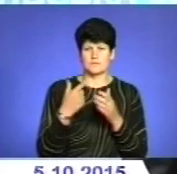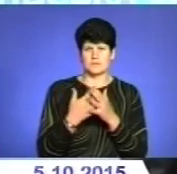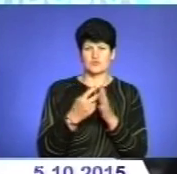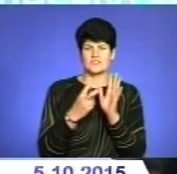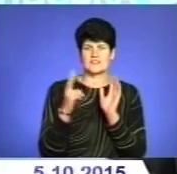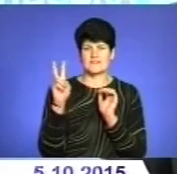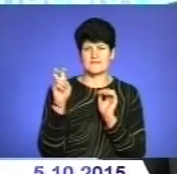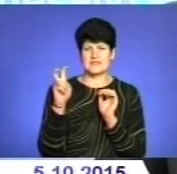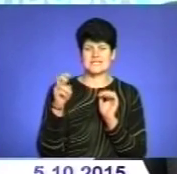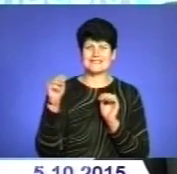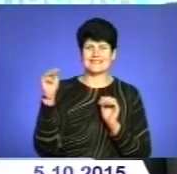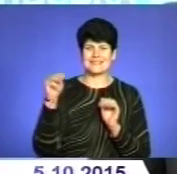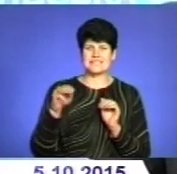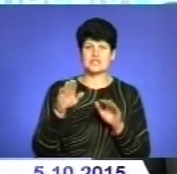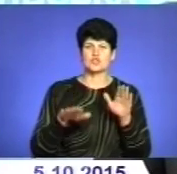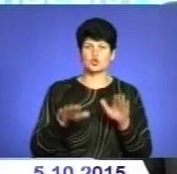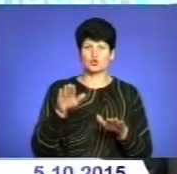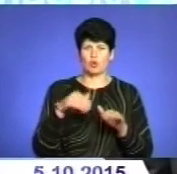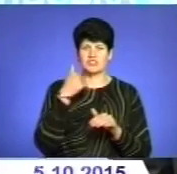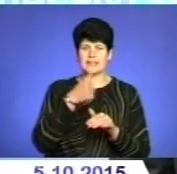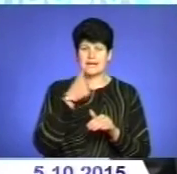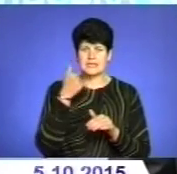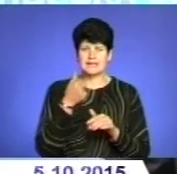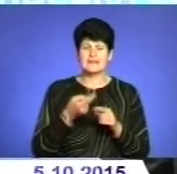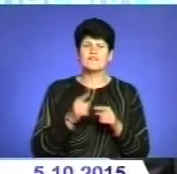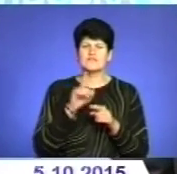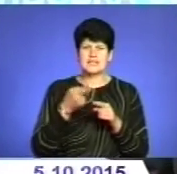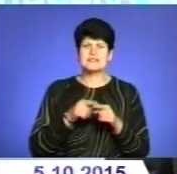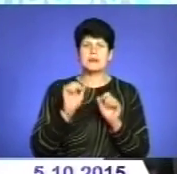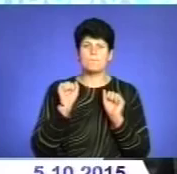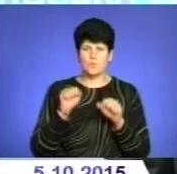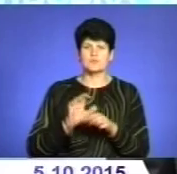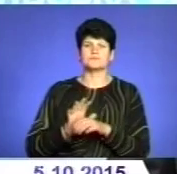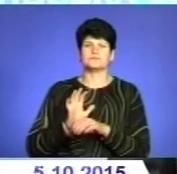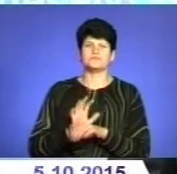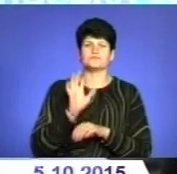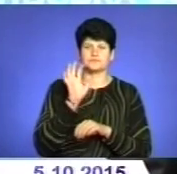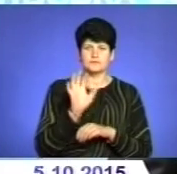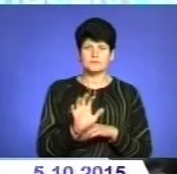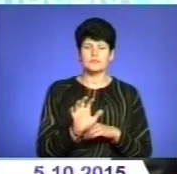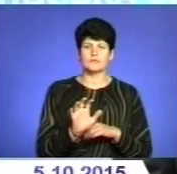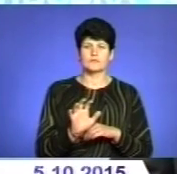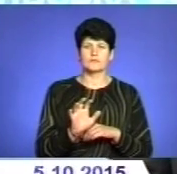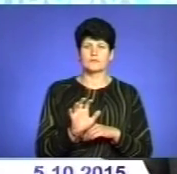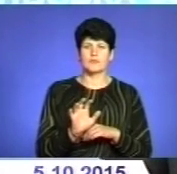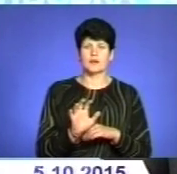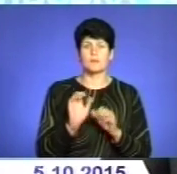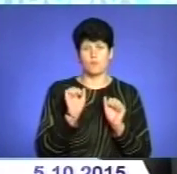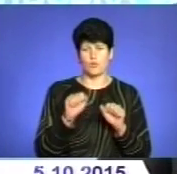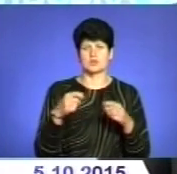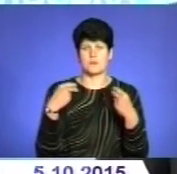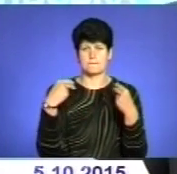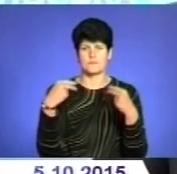тонн на рік в Тернопільській області. Все це може бути експортний матеріал, який ми можемо продавати